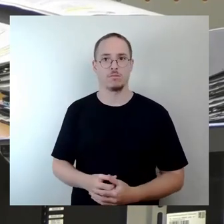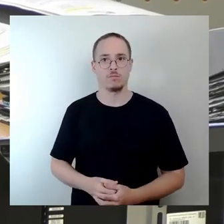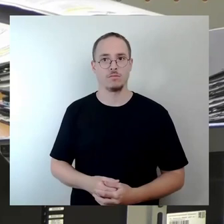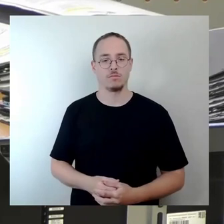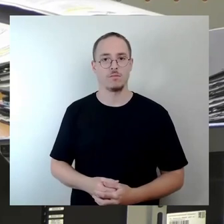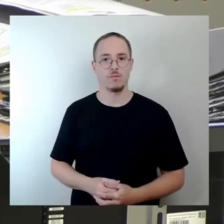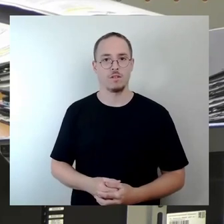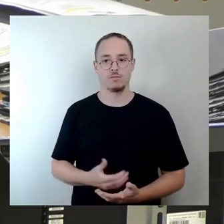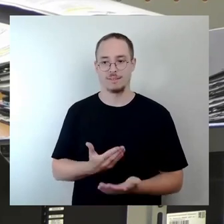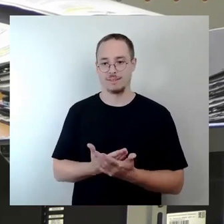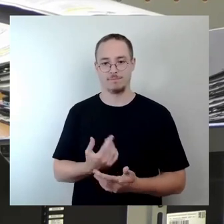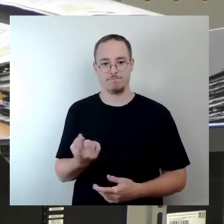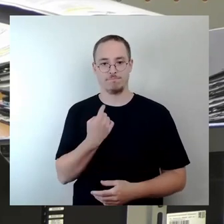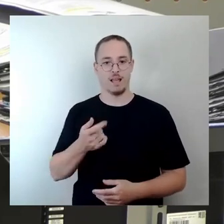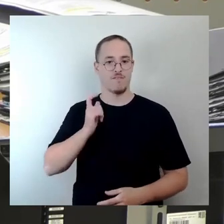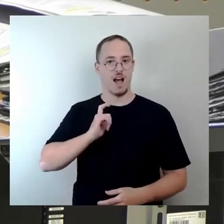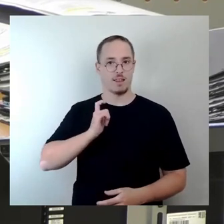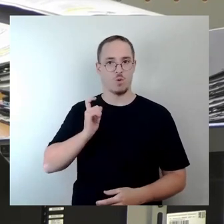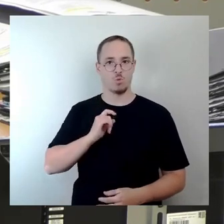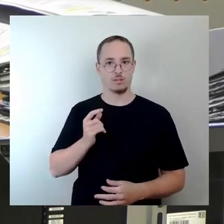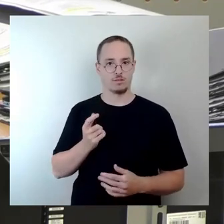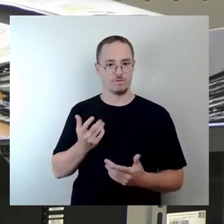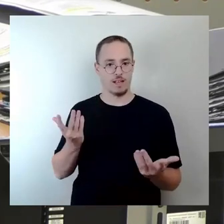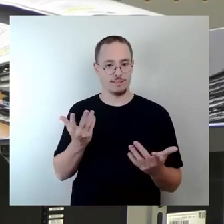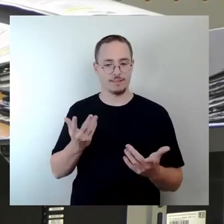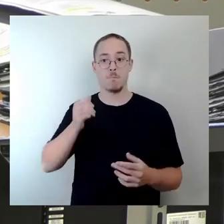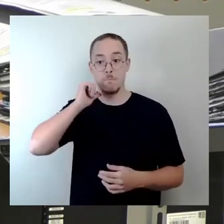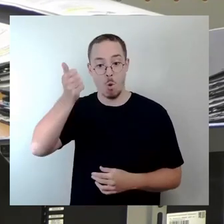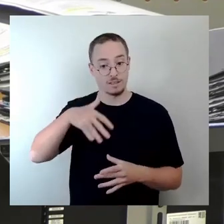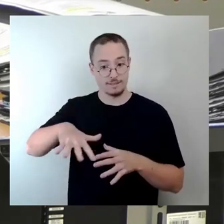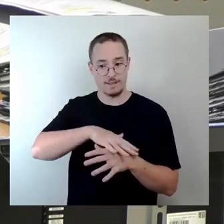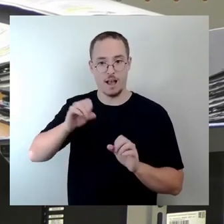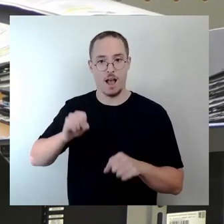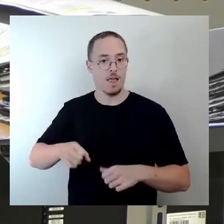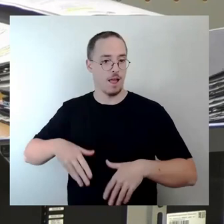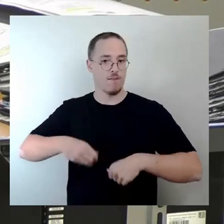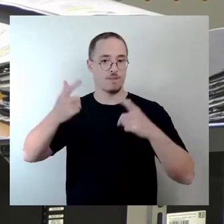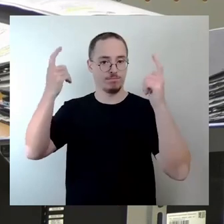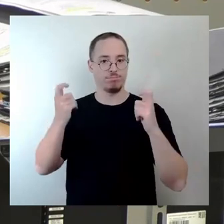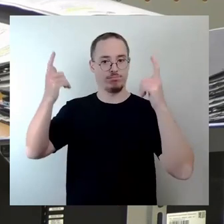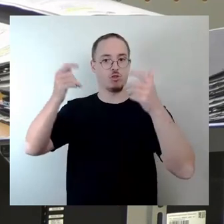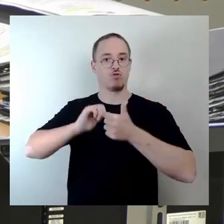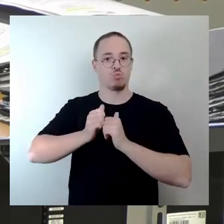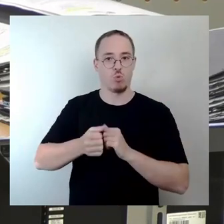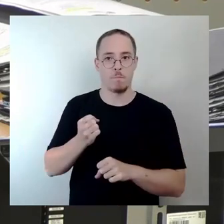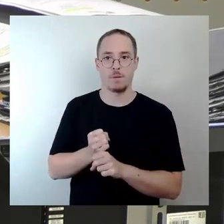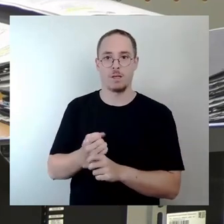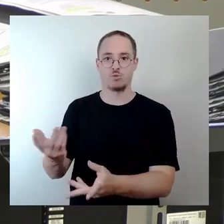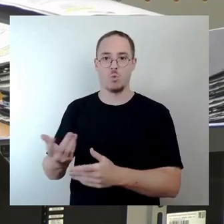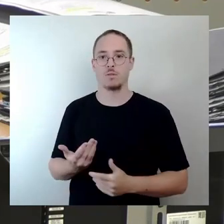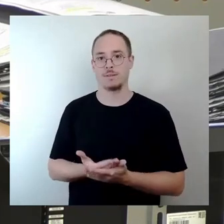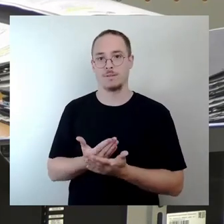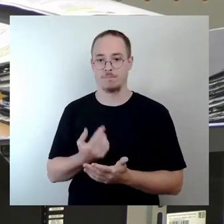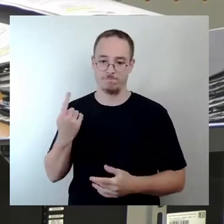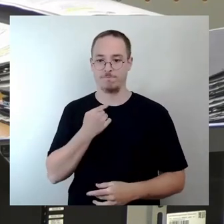ist die, dass morgen am See der Betrieb beginnen kann. Das ist die Forderung unserer Fraktion an die Verwaltung. Dafür setzen wir uns ein und wir hoffen,